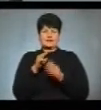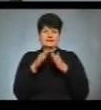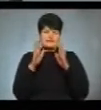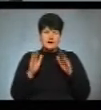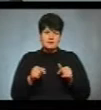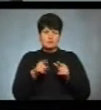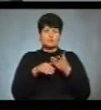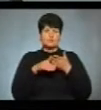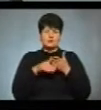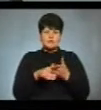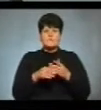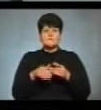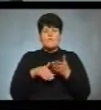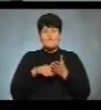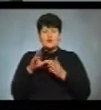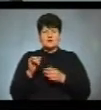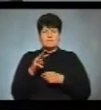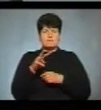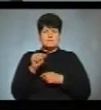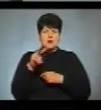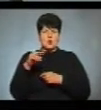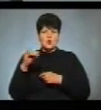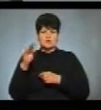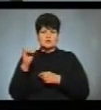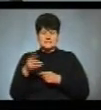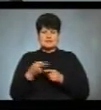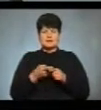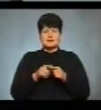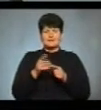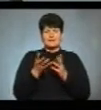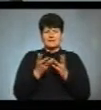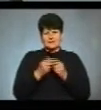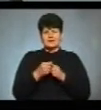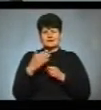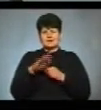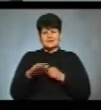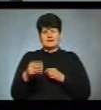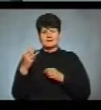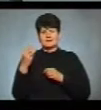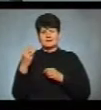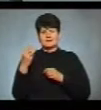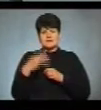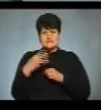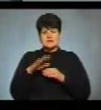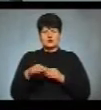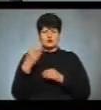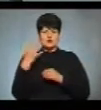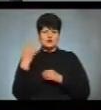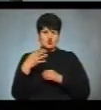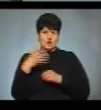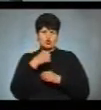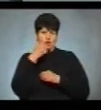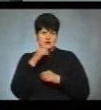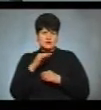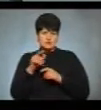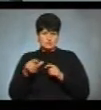Канади Тарас Малюжинський. Кількість учасників курсу обмежена. 30 дітей віком від 11 до 15 років і 40 дорослих, повідомила